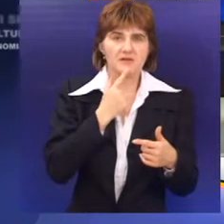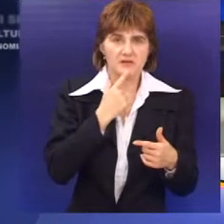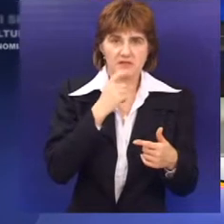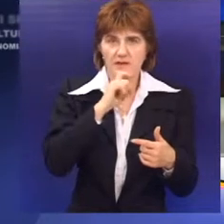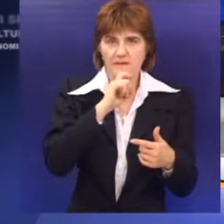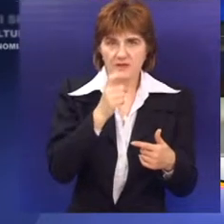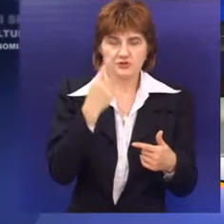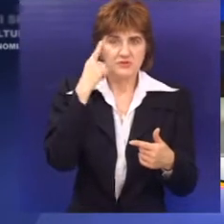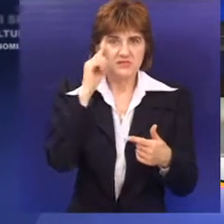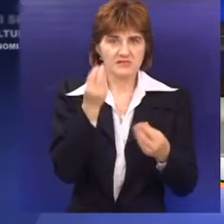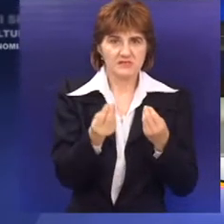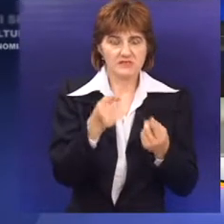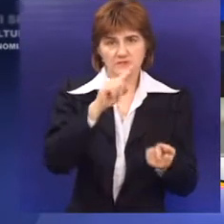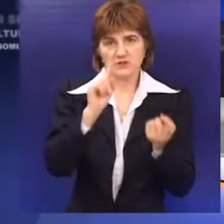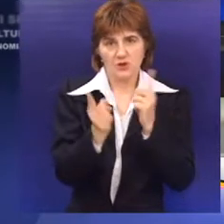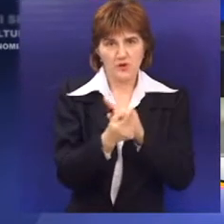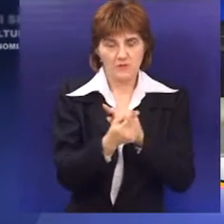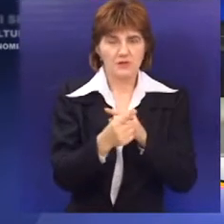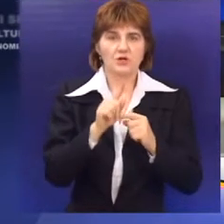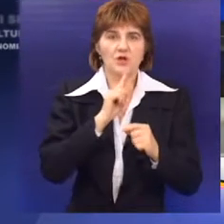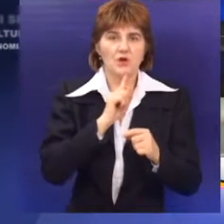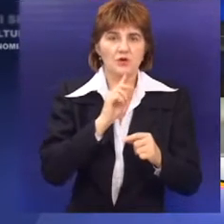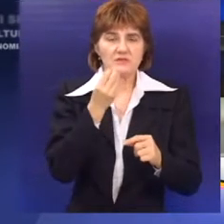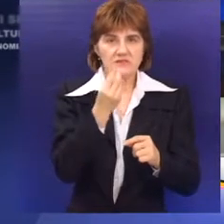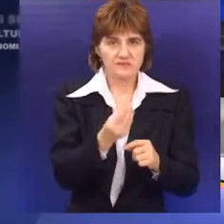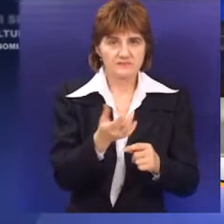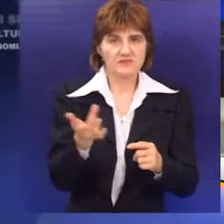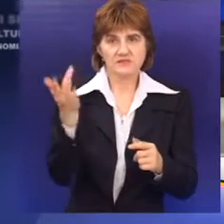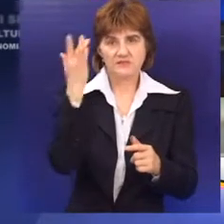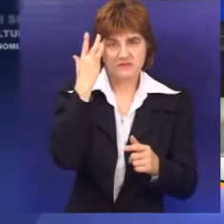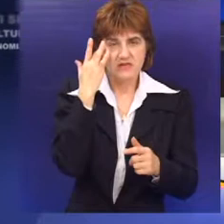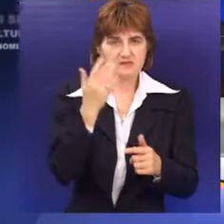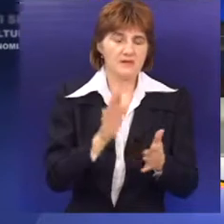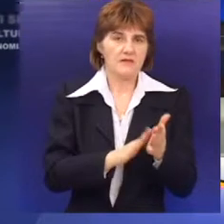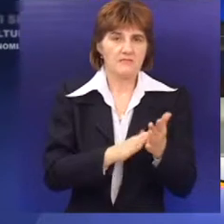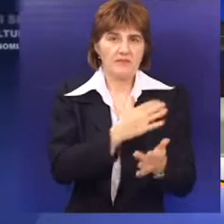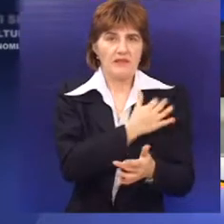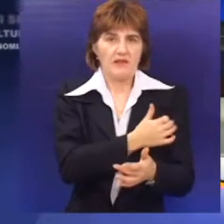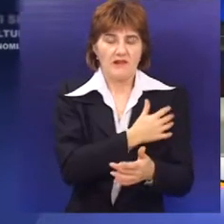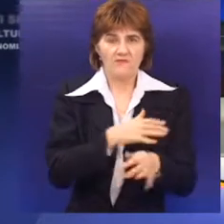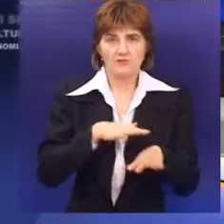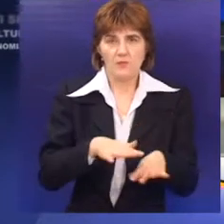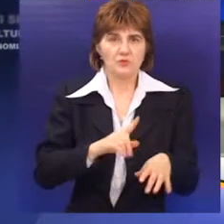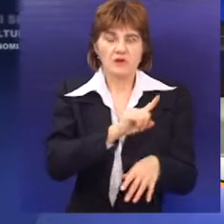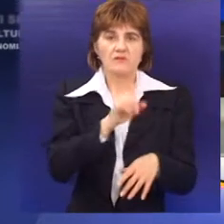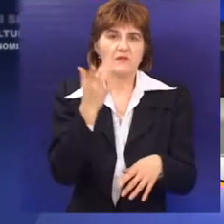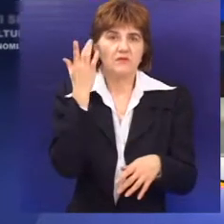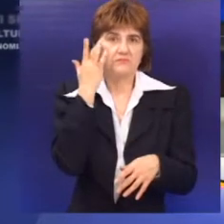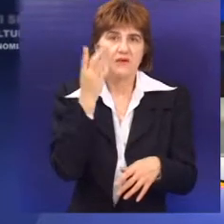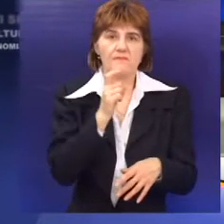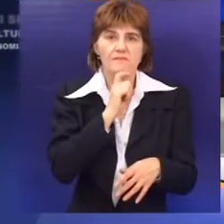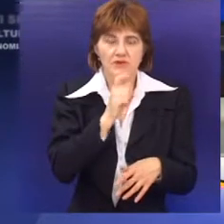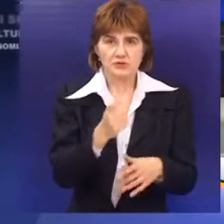mađarski ne zna srpski jezik, dok oni čije maternji jezik srpski, hrvatski ili bunjevački ne govore